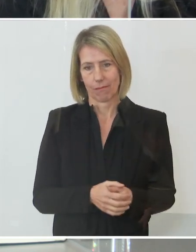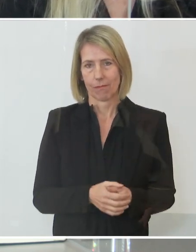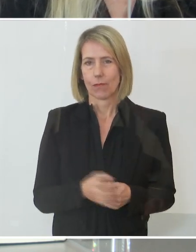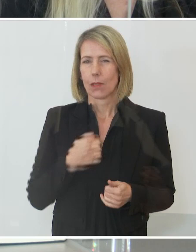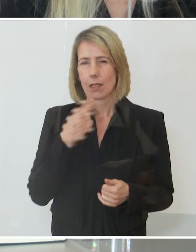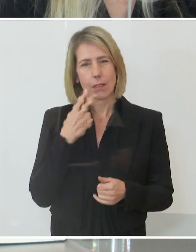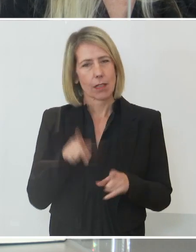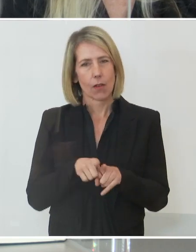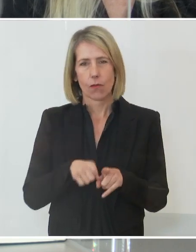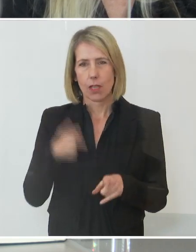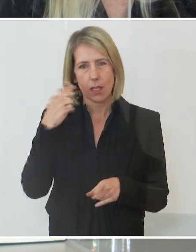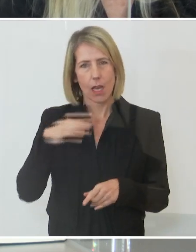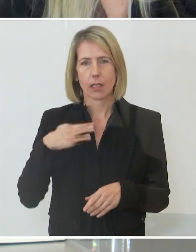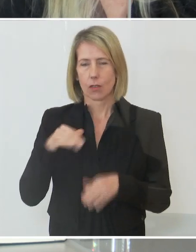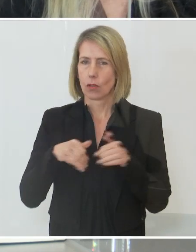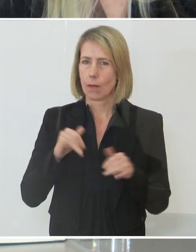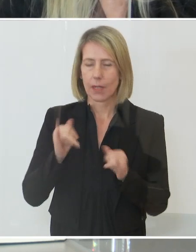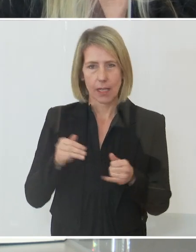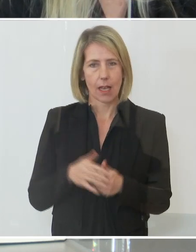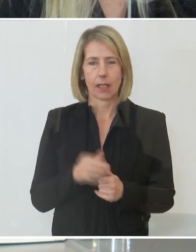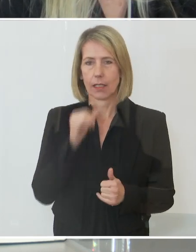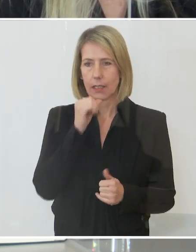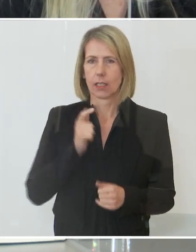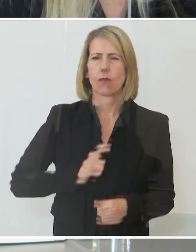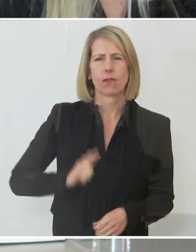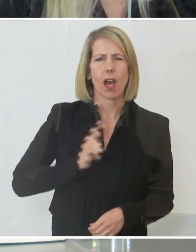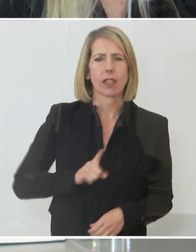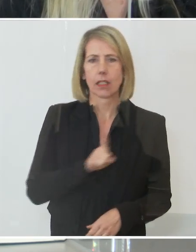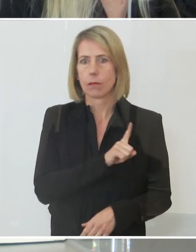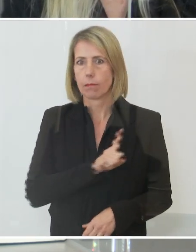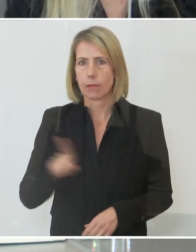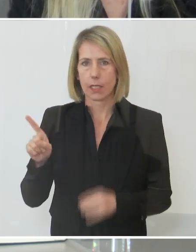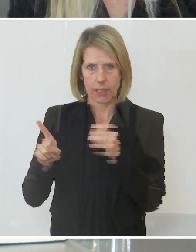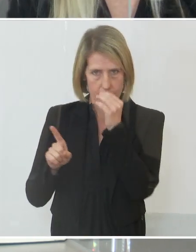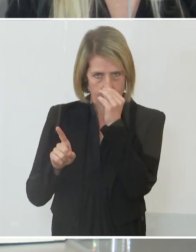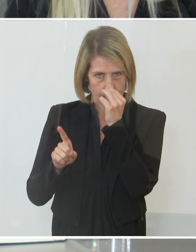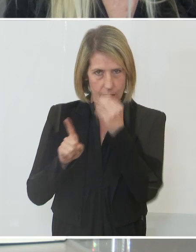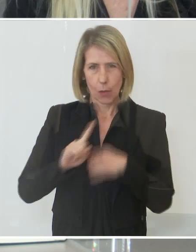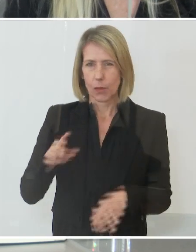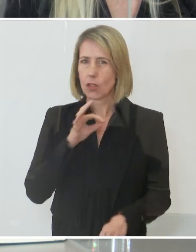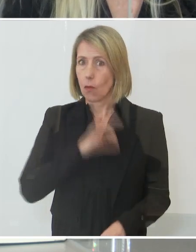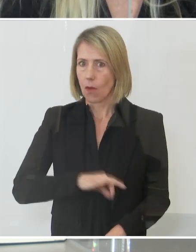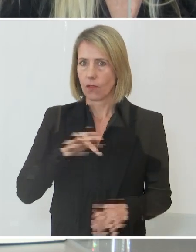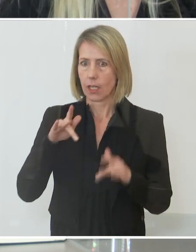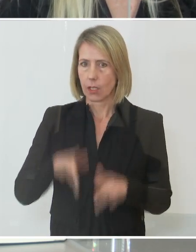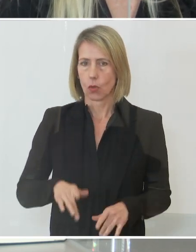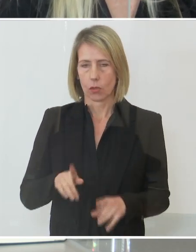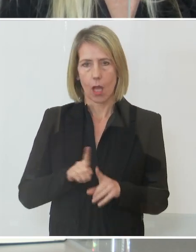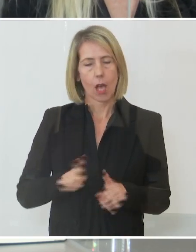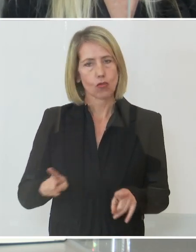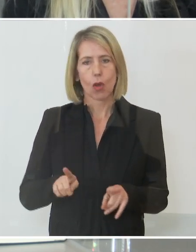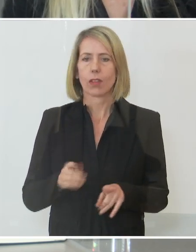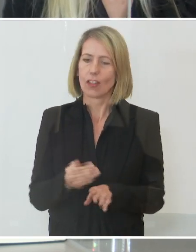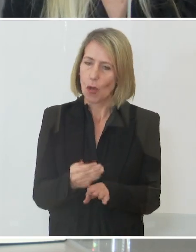wie das der Herr Gesundheitsminister gesagt hat, nicht zuwarten, bis die Verpflichtung gegeben ist, sondern bitte schon